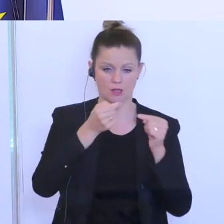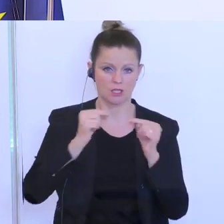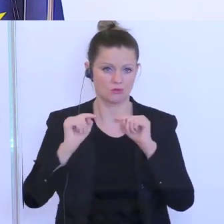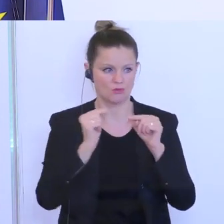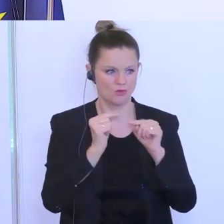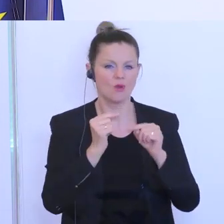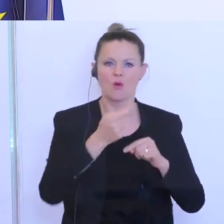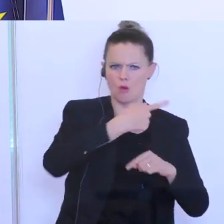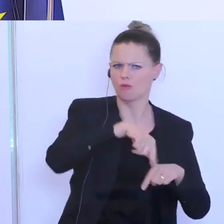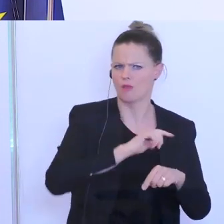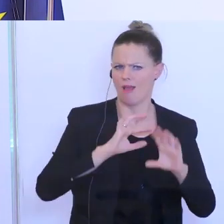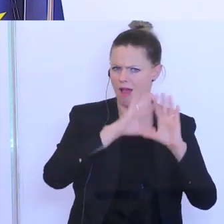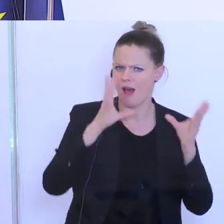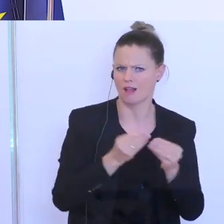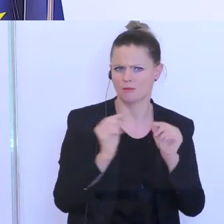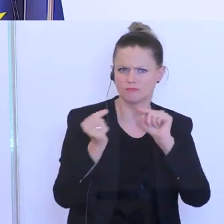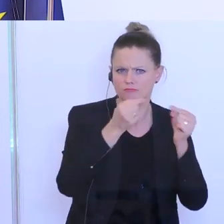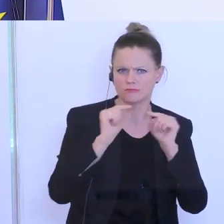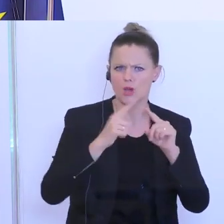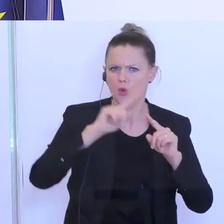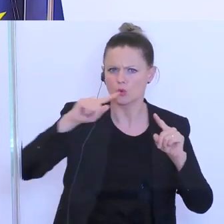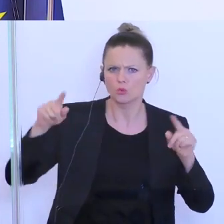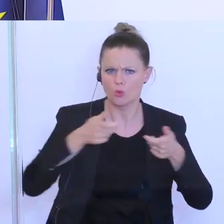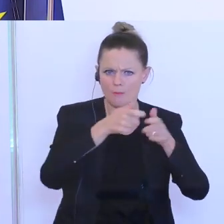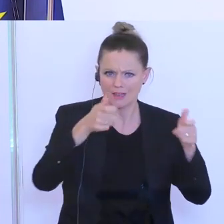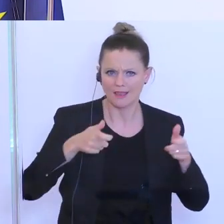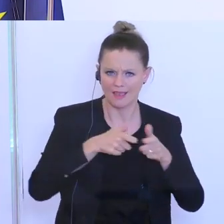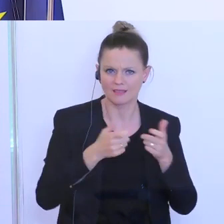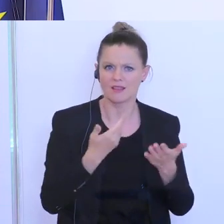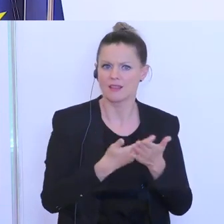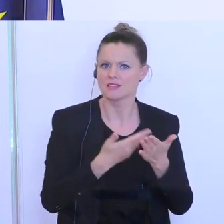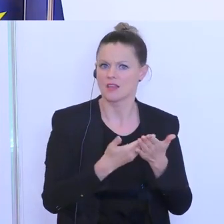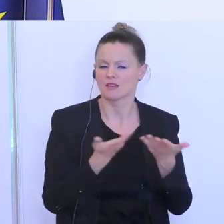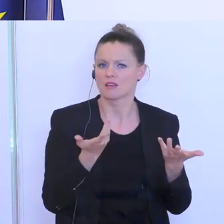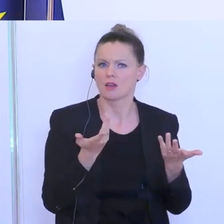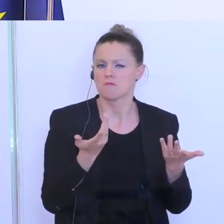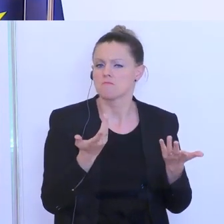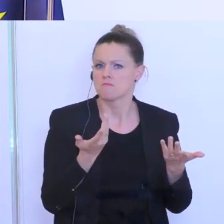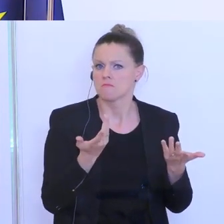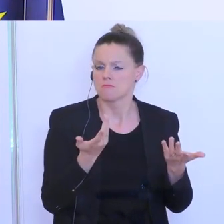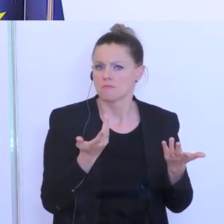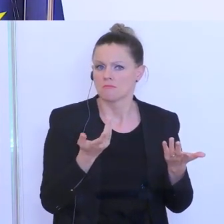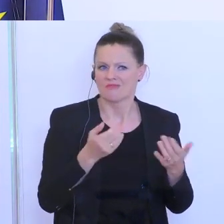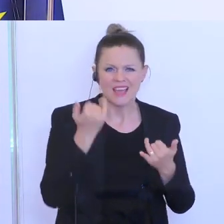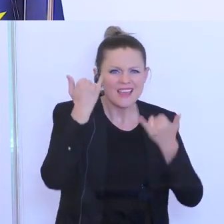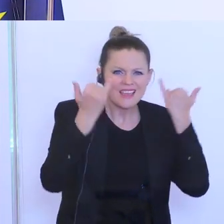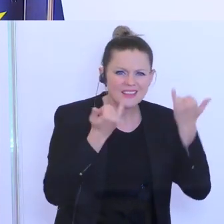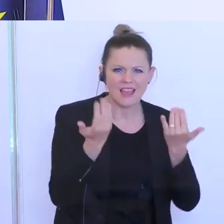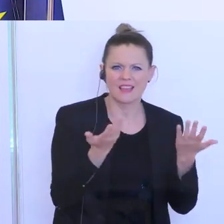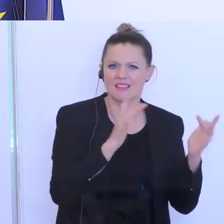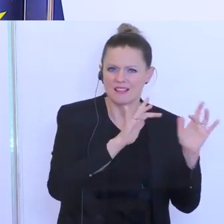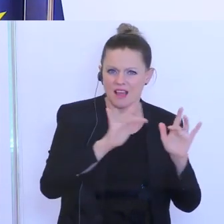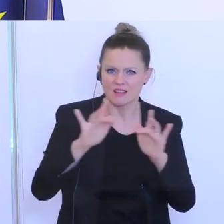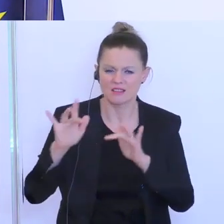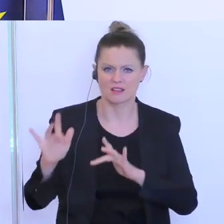diskutieren sowieso generell zum Thema Konjunkturpakete und wie können wir da die Ideen, die es gibt, so